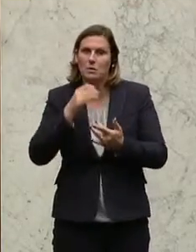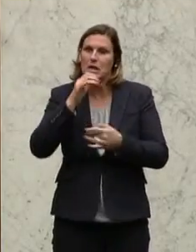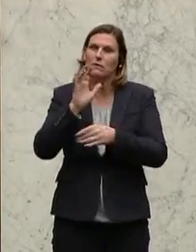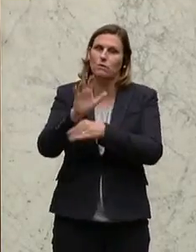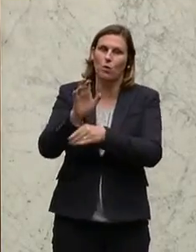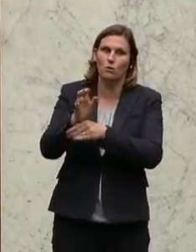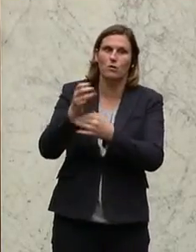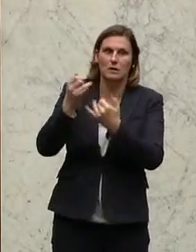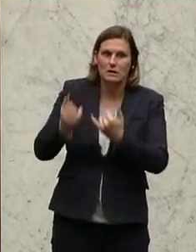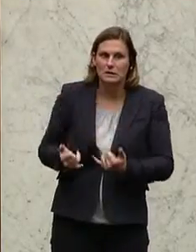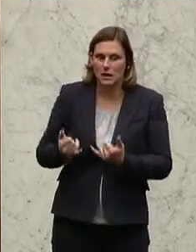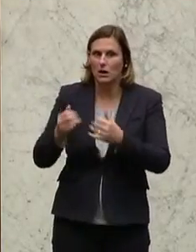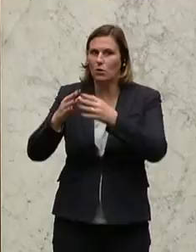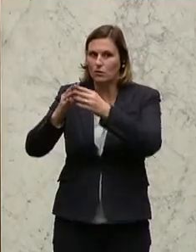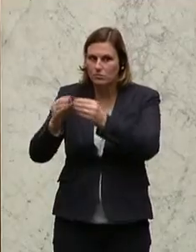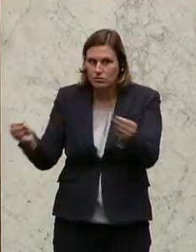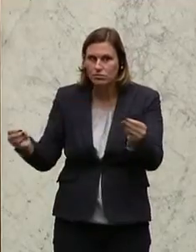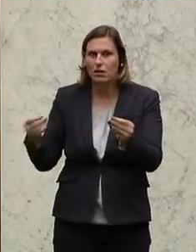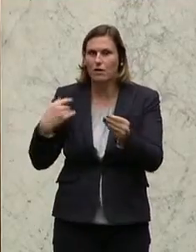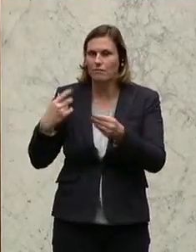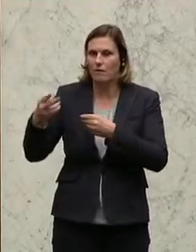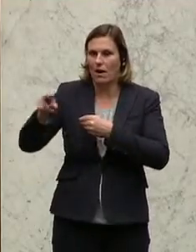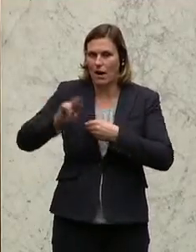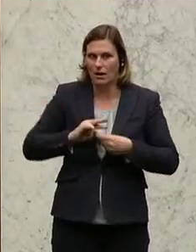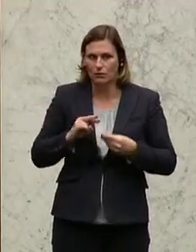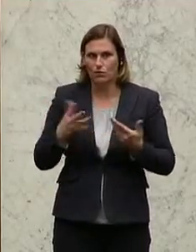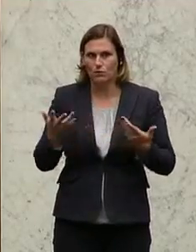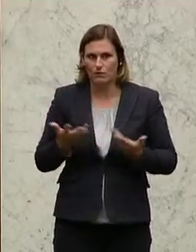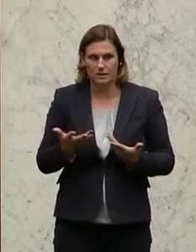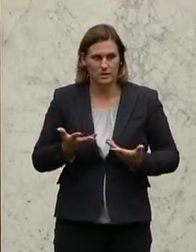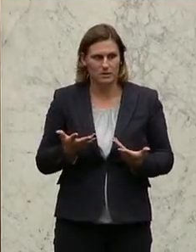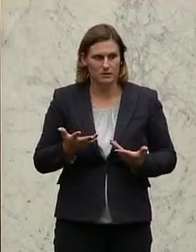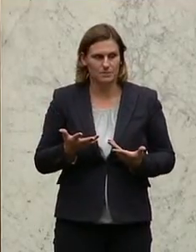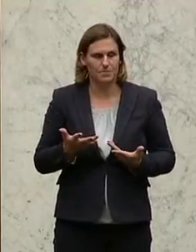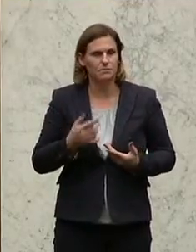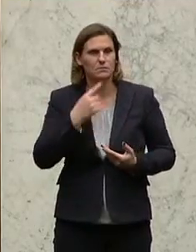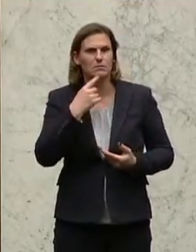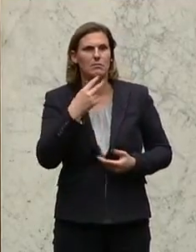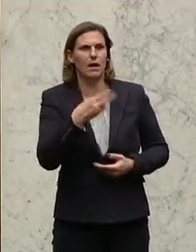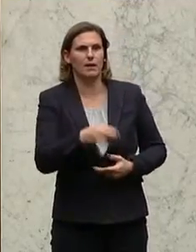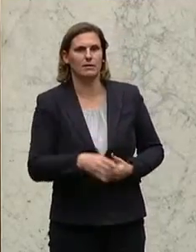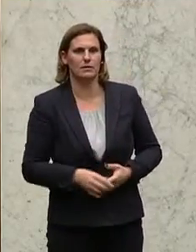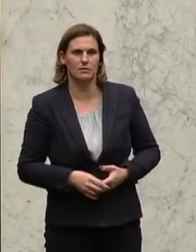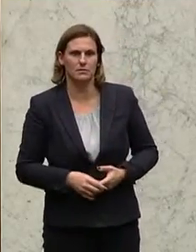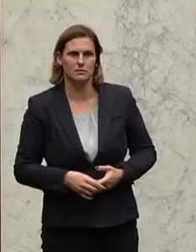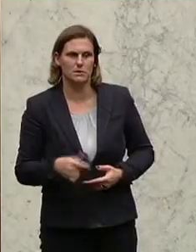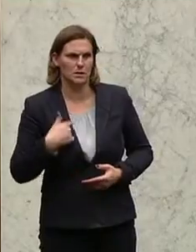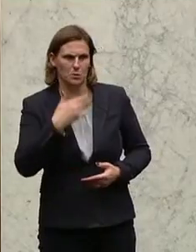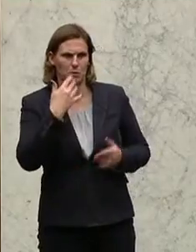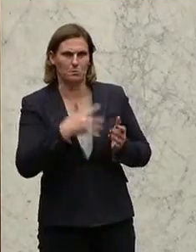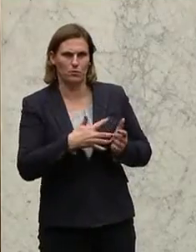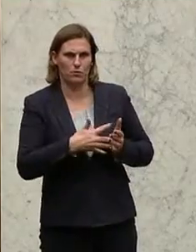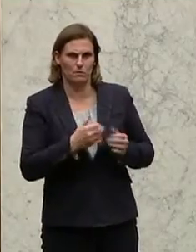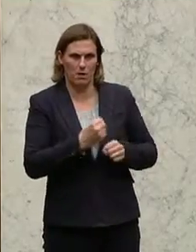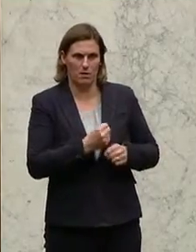jetzt von mir auch aus der Welt schaffen kann, war die Antwort auf meine zweite Nachfrage, nein, er wird das nicht prüfen lassen.